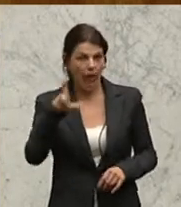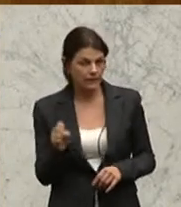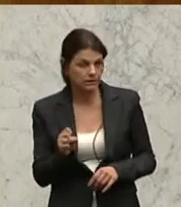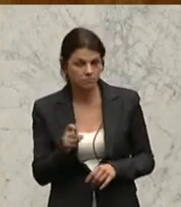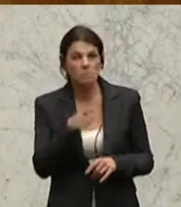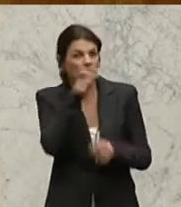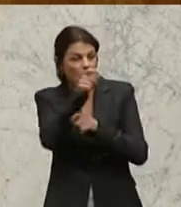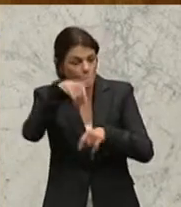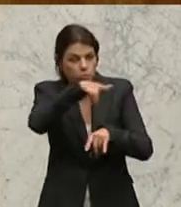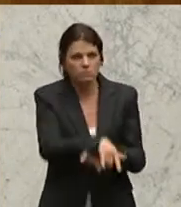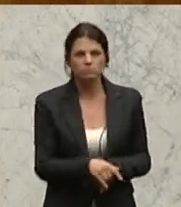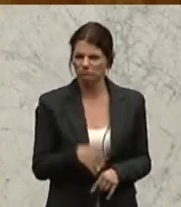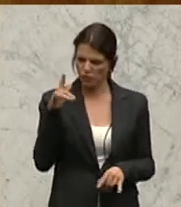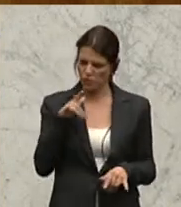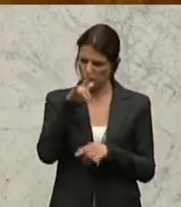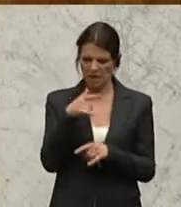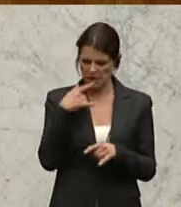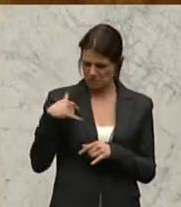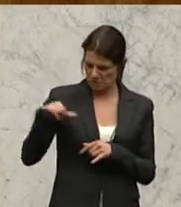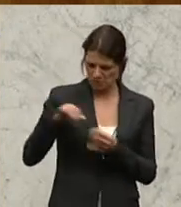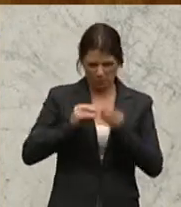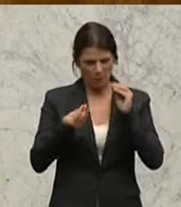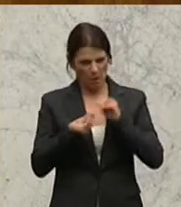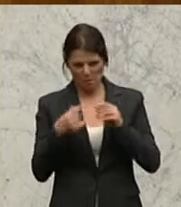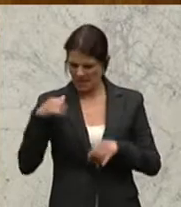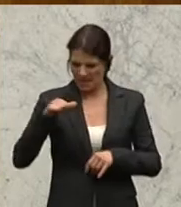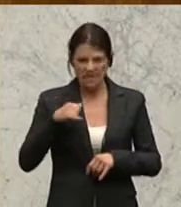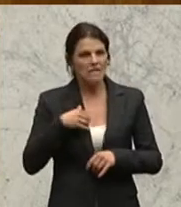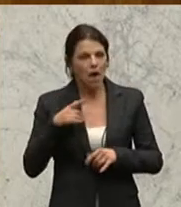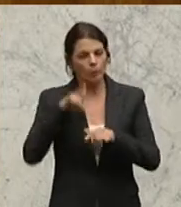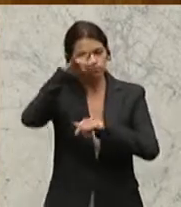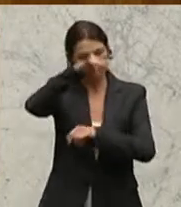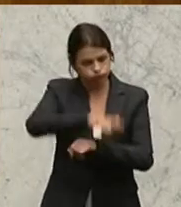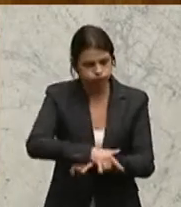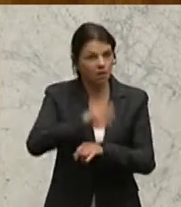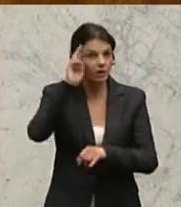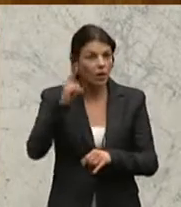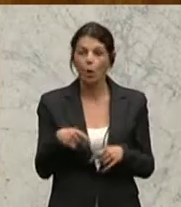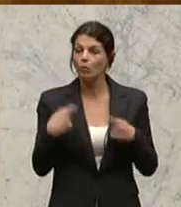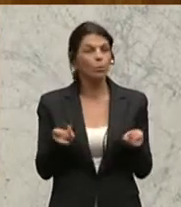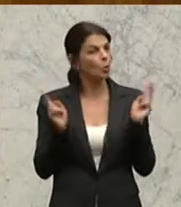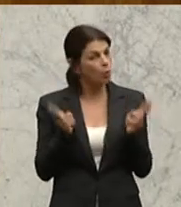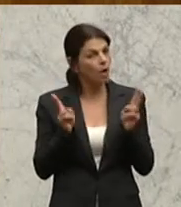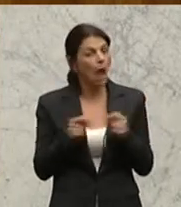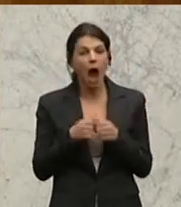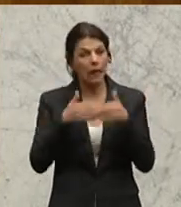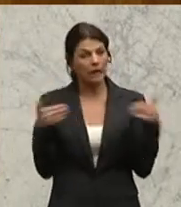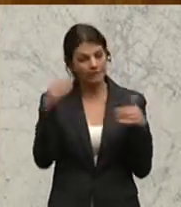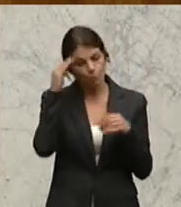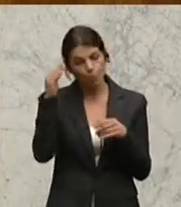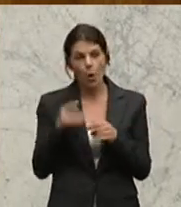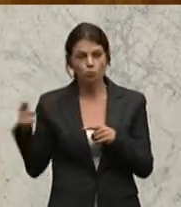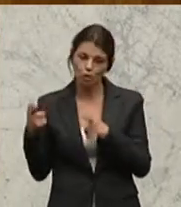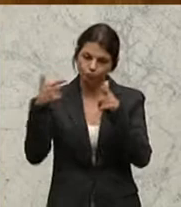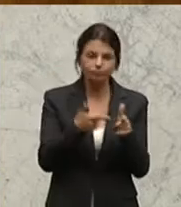Treibstoffprobleme zu haben in Wien und wird daraufhin ganz normal von der Grenzpolizei in Empfang genommen,